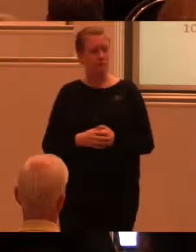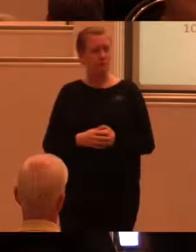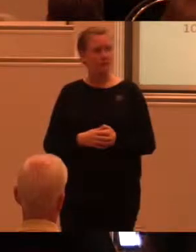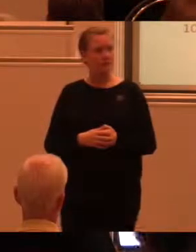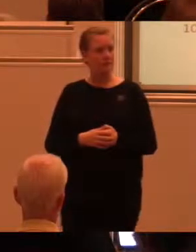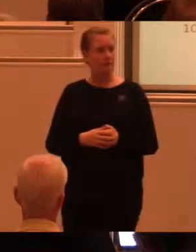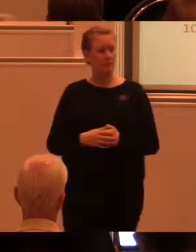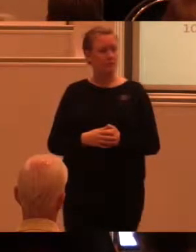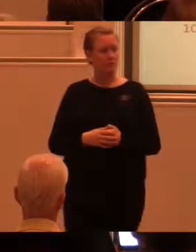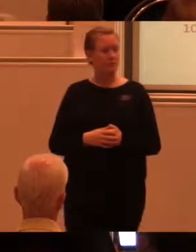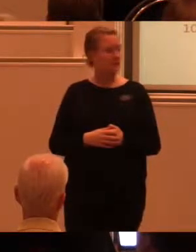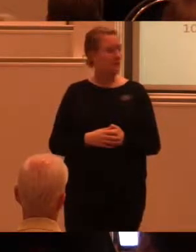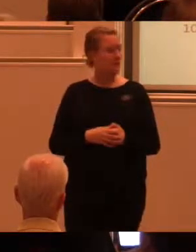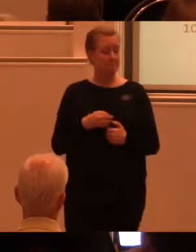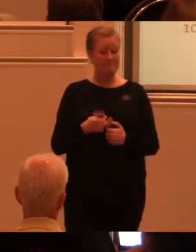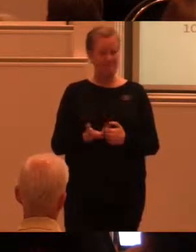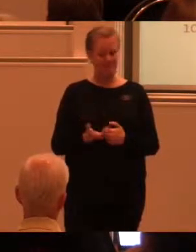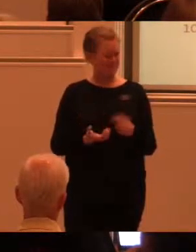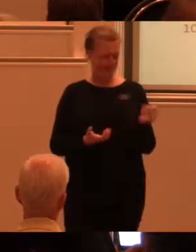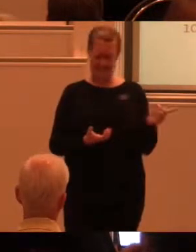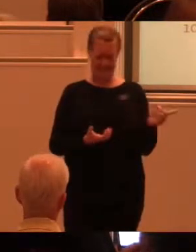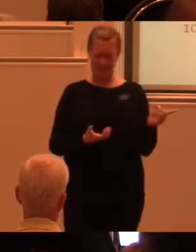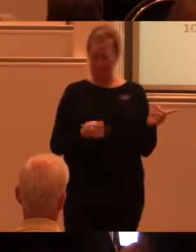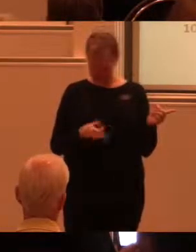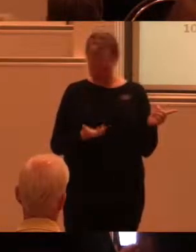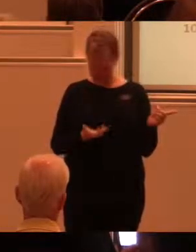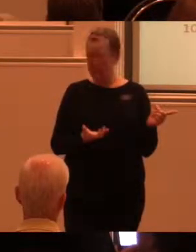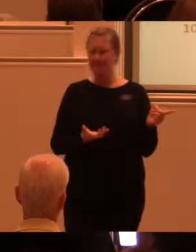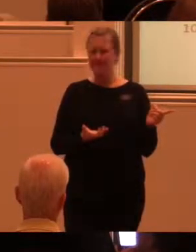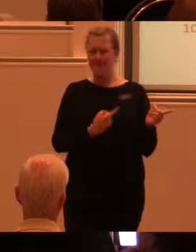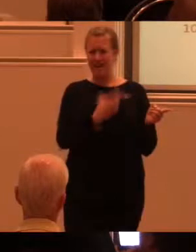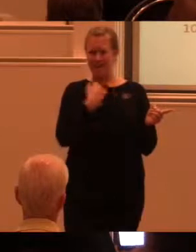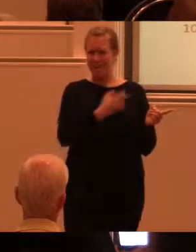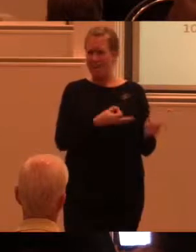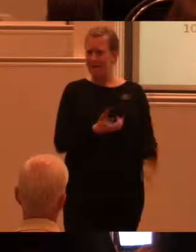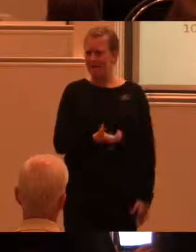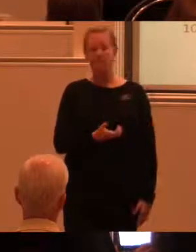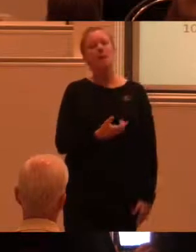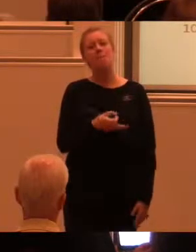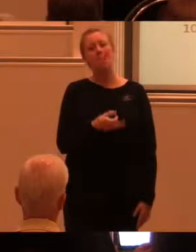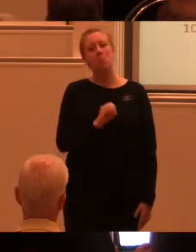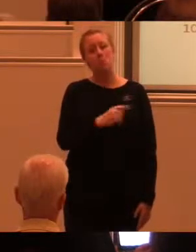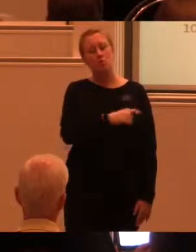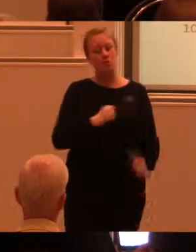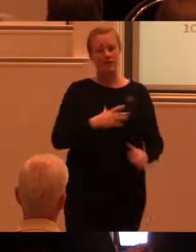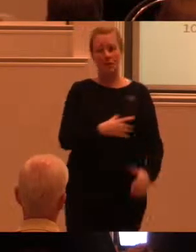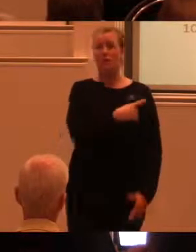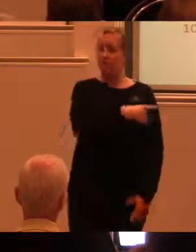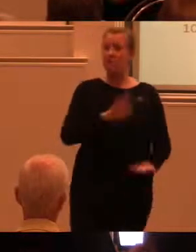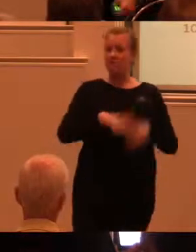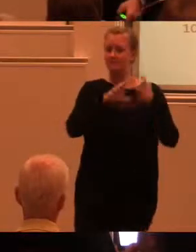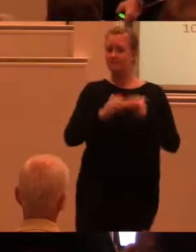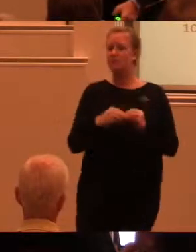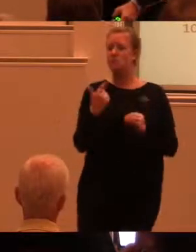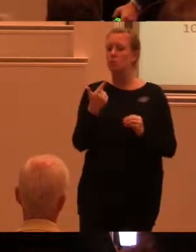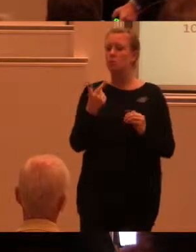Från början så hade PC eller vad säger jag PO PO här lagt upp de sju principerna